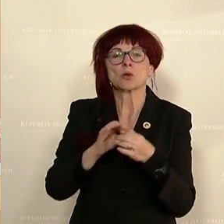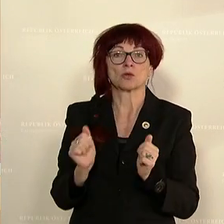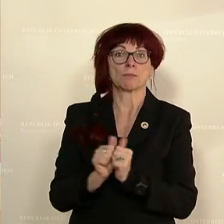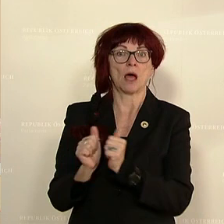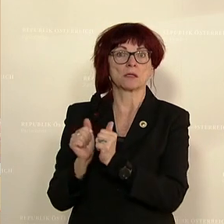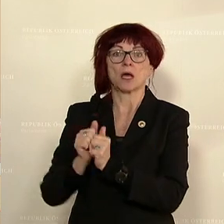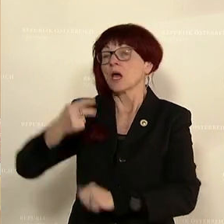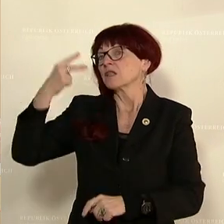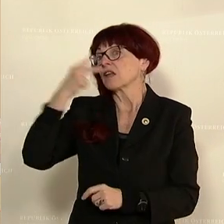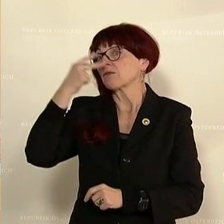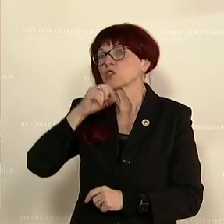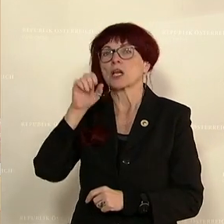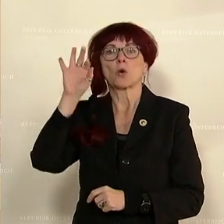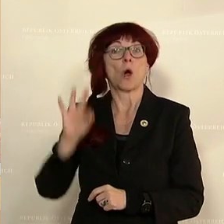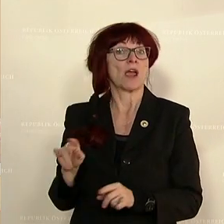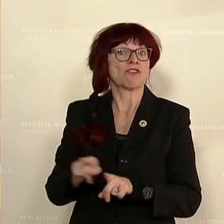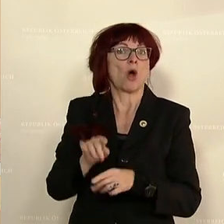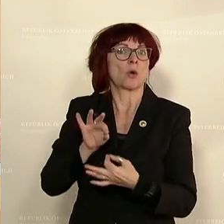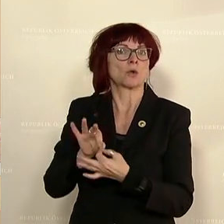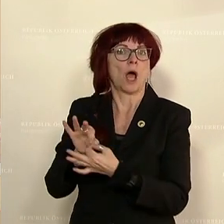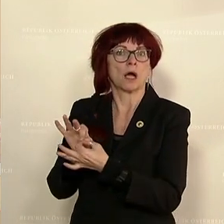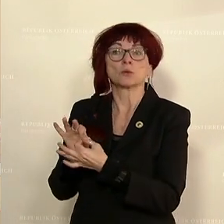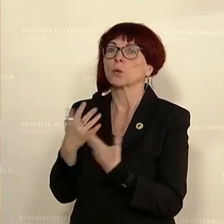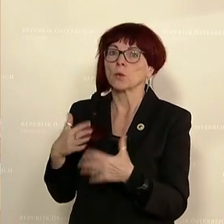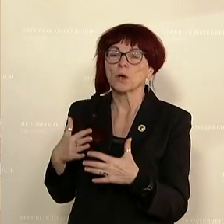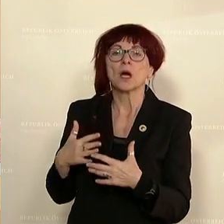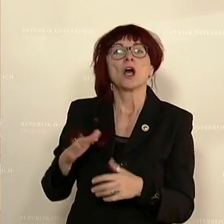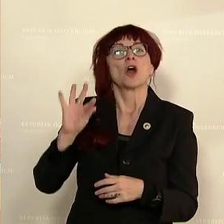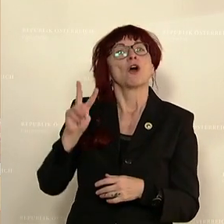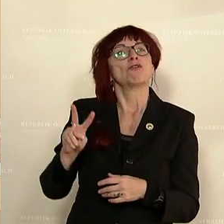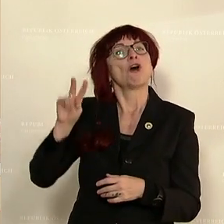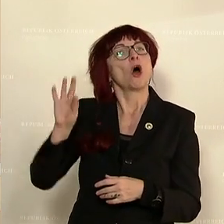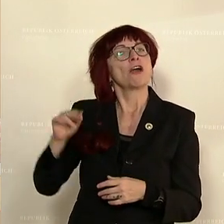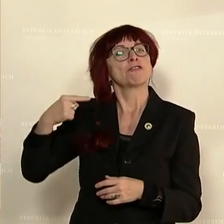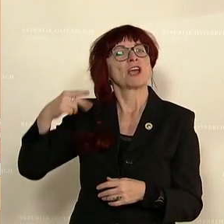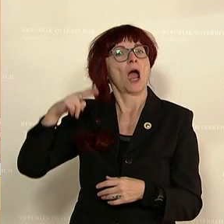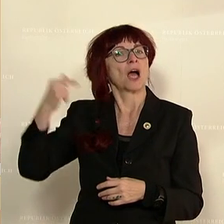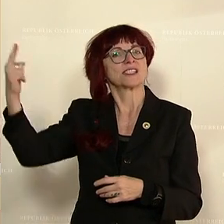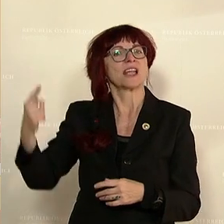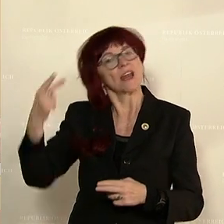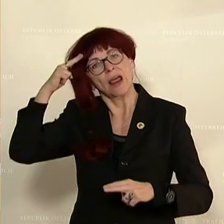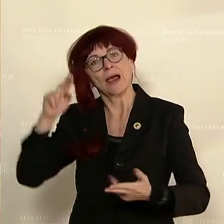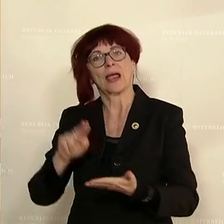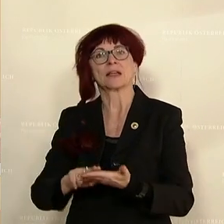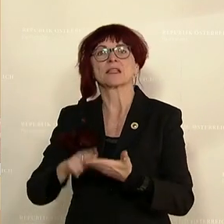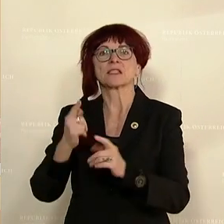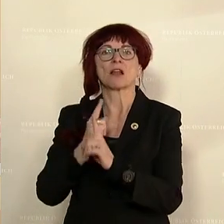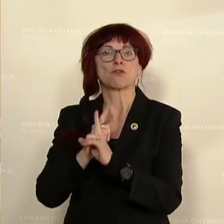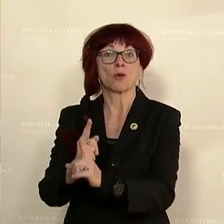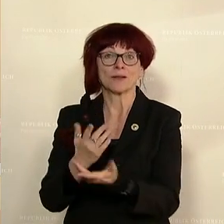wir mit dem ORF auch in ganz engem Kontakt, damit wir dem VfGH erkenntnisgerecht werden. Faktum ist, die